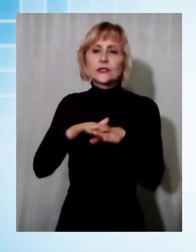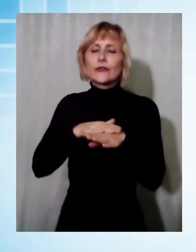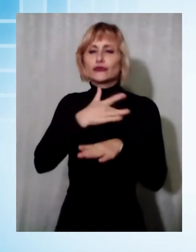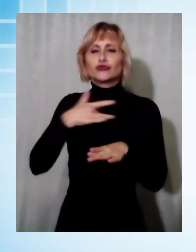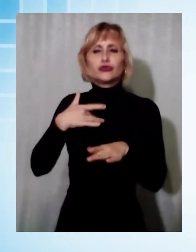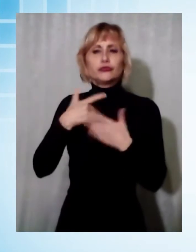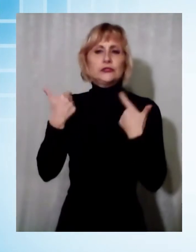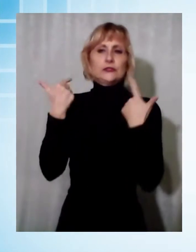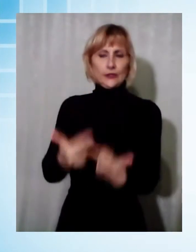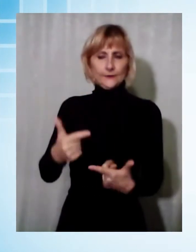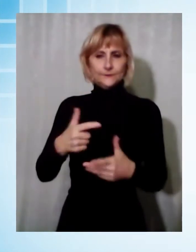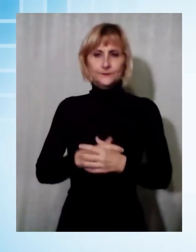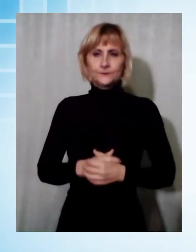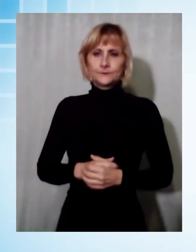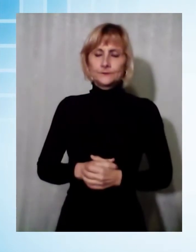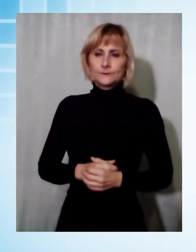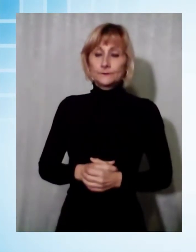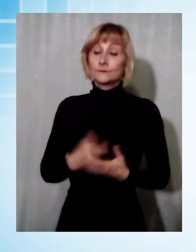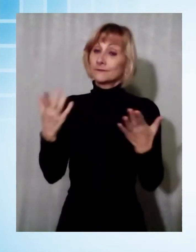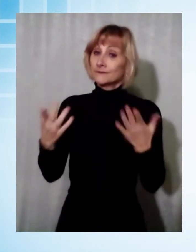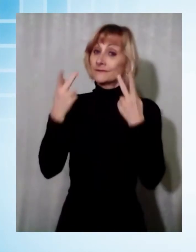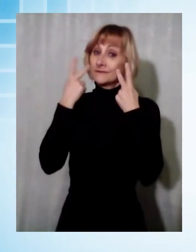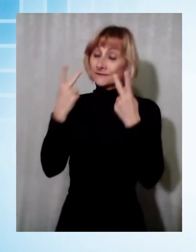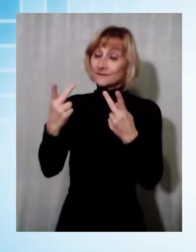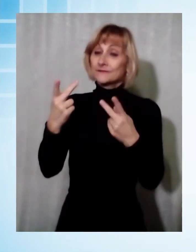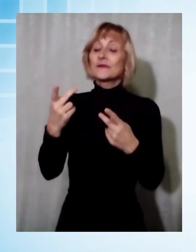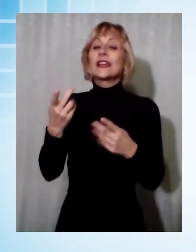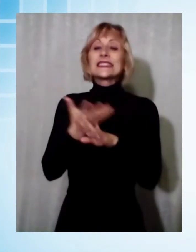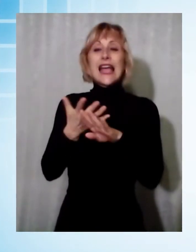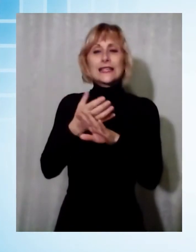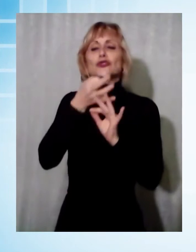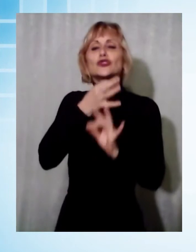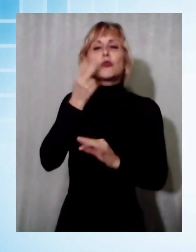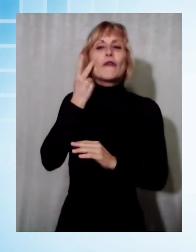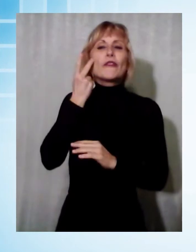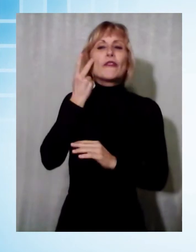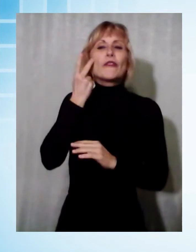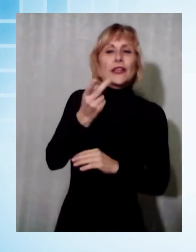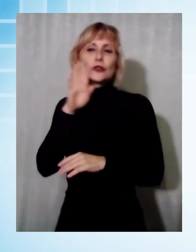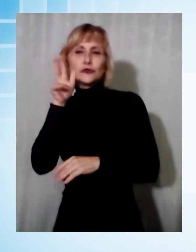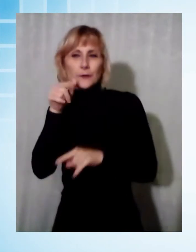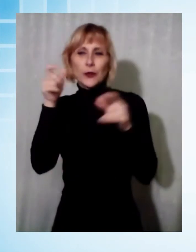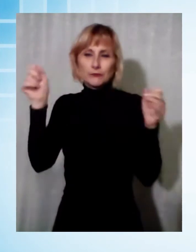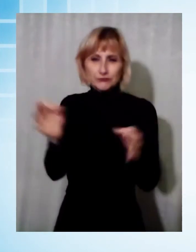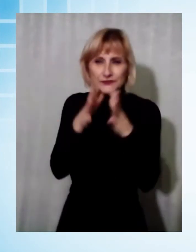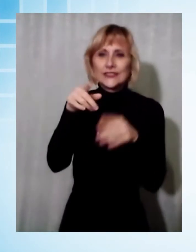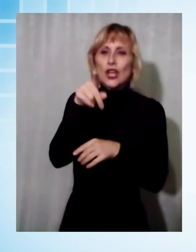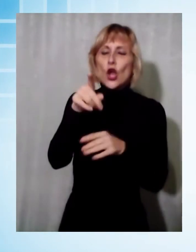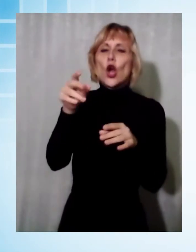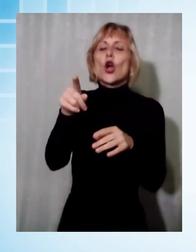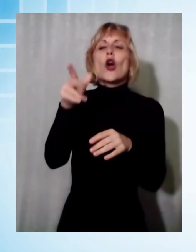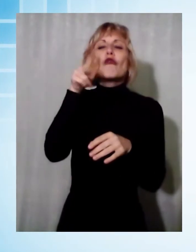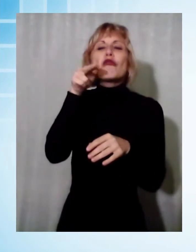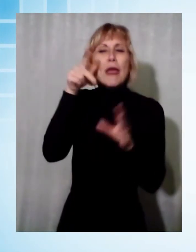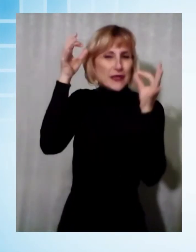Mi ha anche permesso di vedere il sesso che se vuoi ti dico perché mi sembra proprio una bimba. Quindi avevi detto che si chiamava? Olivia.